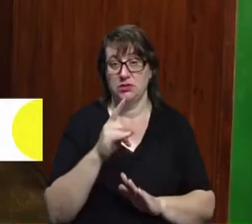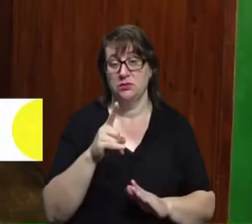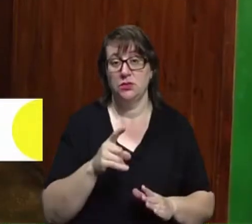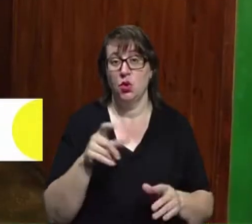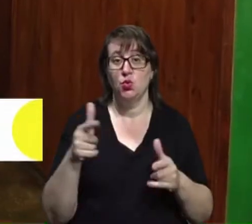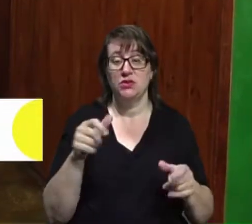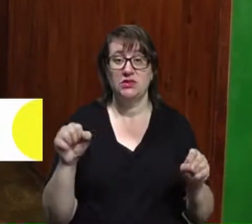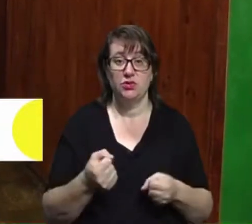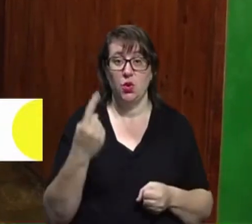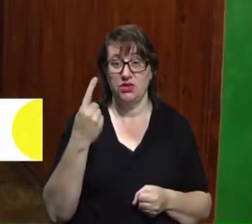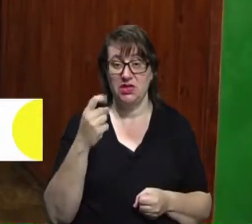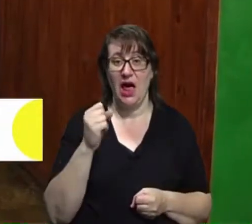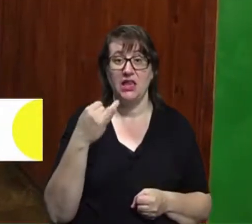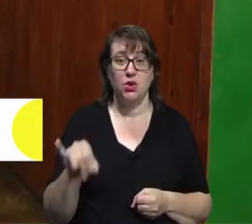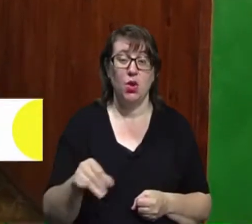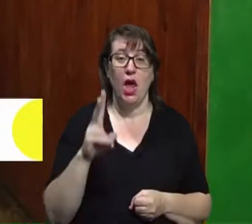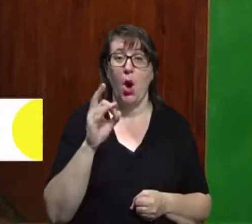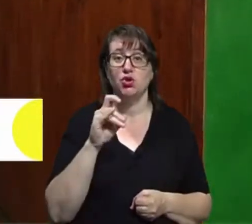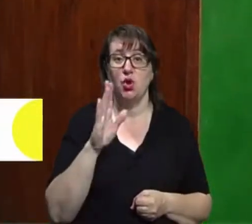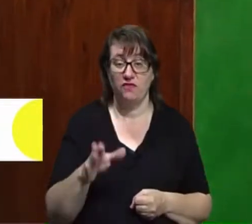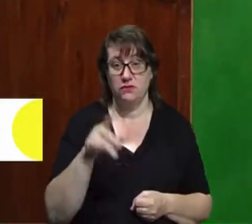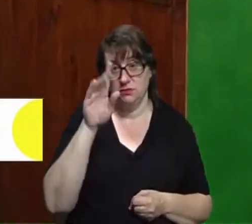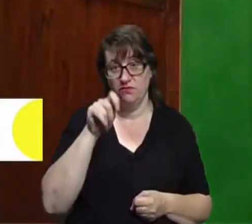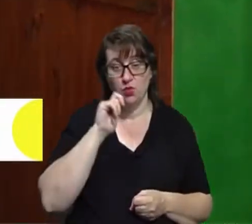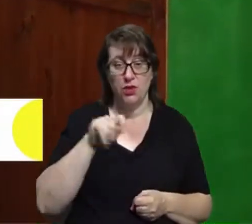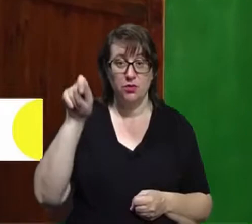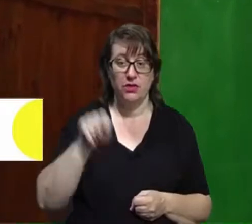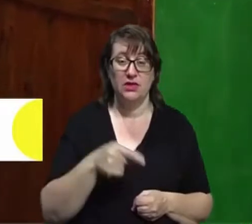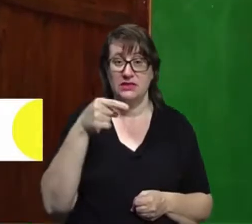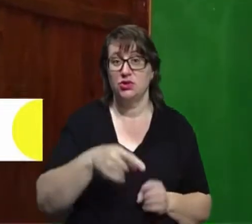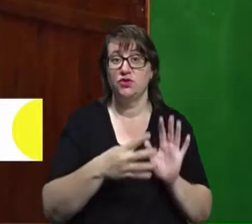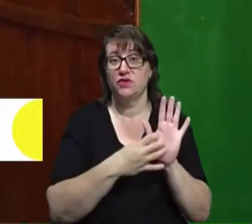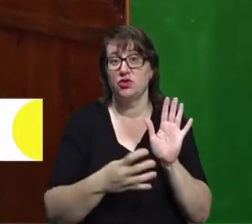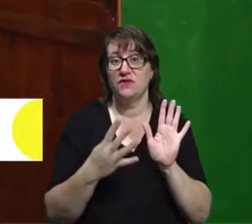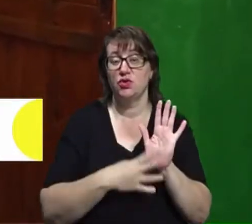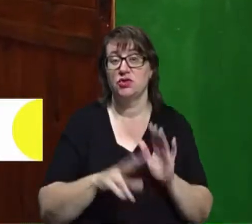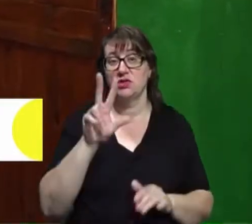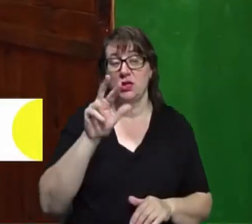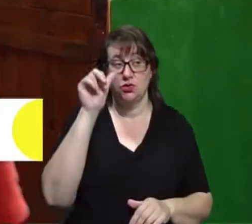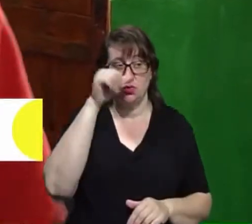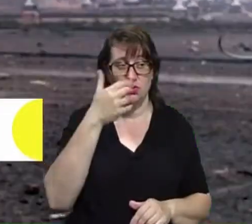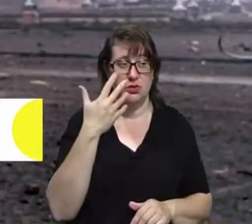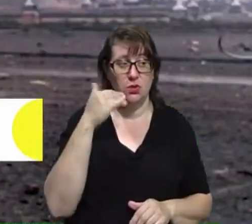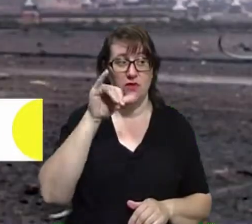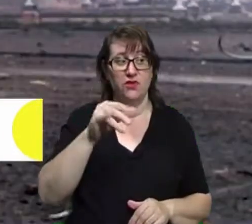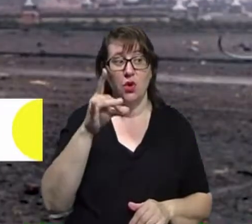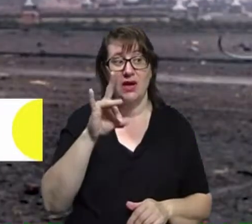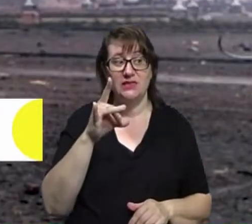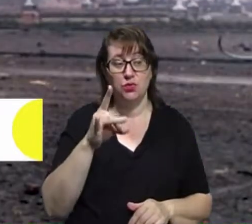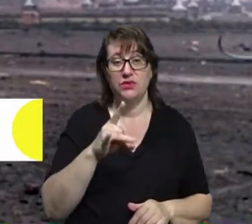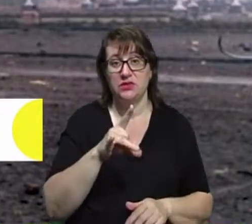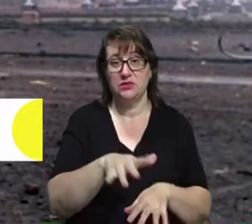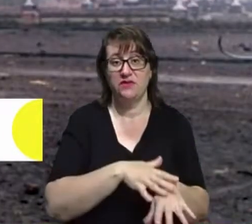Один з них – Анатолій Козлов. В Україну чоловік приїхав у 1993 році, коли в його республіці тривала